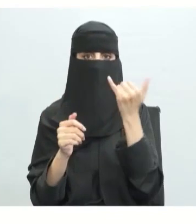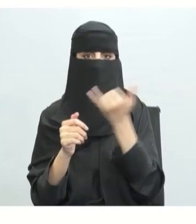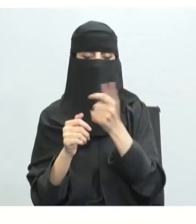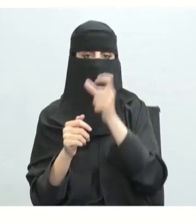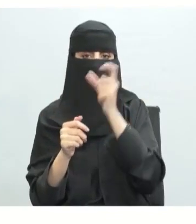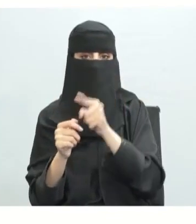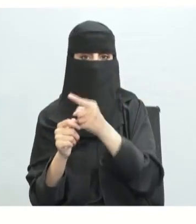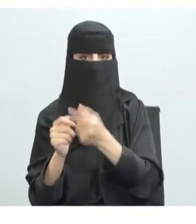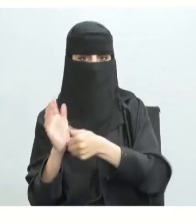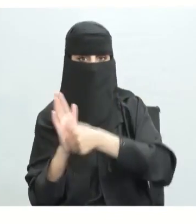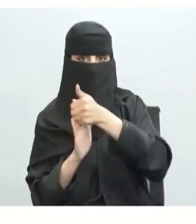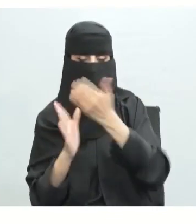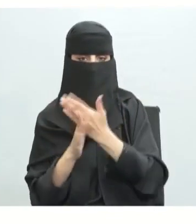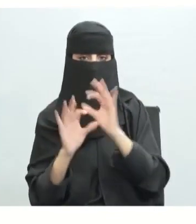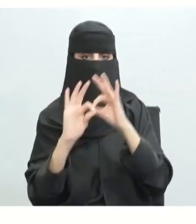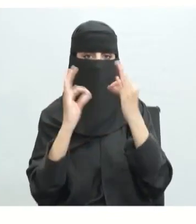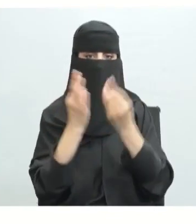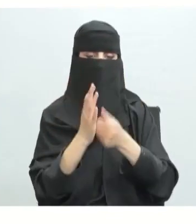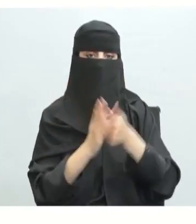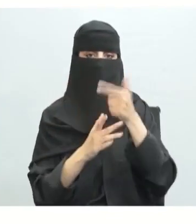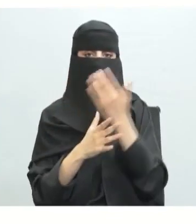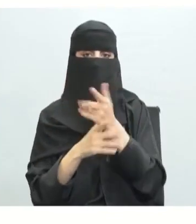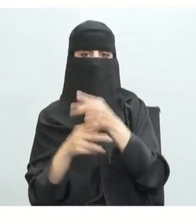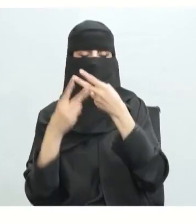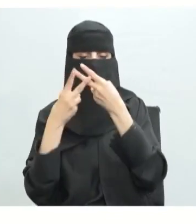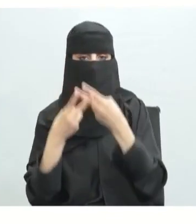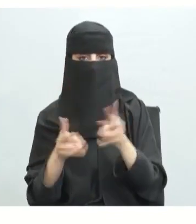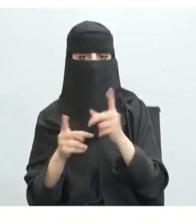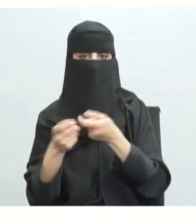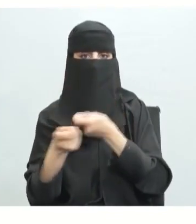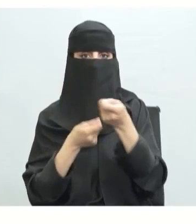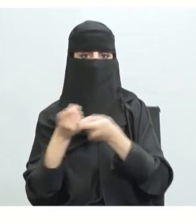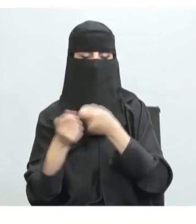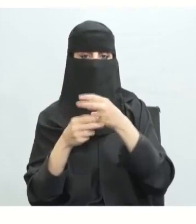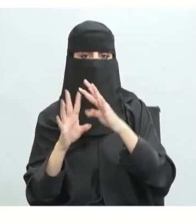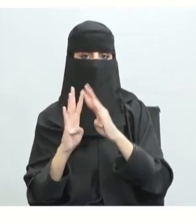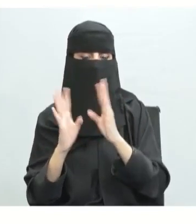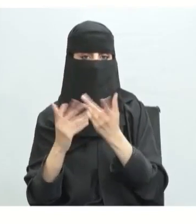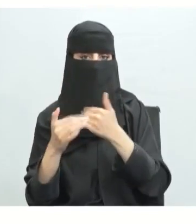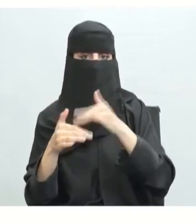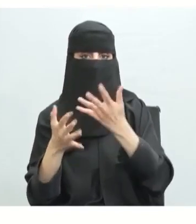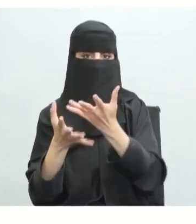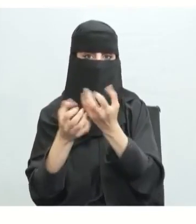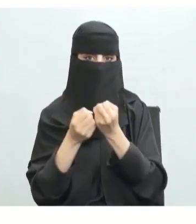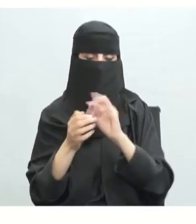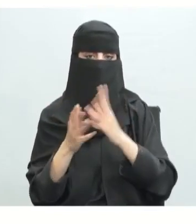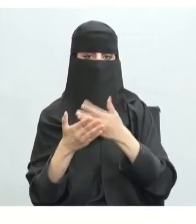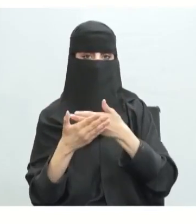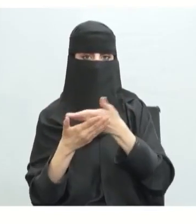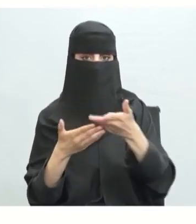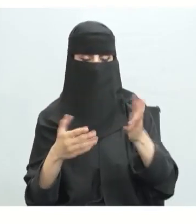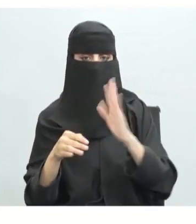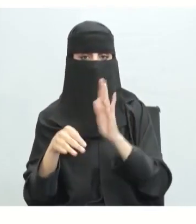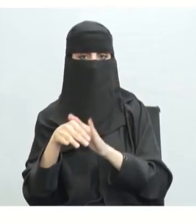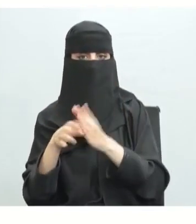بدأ آدم سميث في صياغة اللبنة الأولى لنظرية اقتصاد السوق وآلية العرض والطلب في إيجاد التوازن في السوق